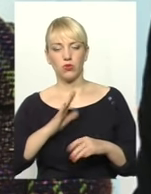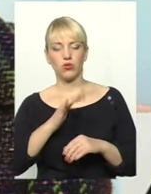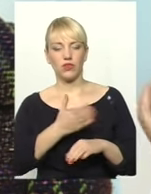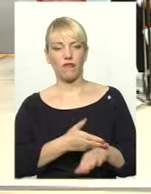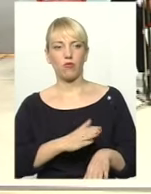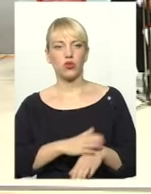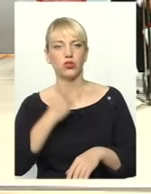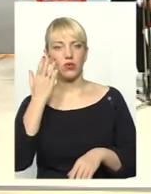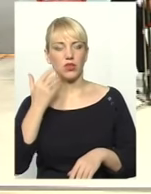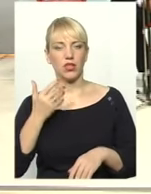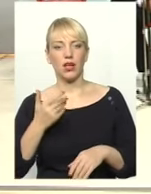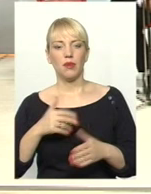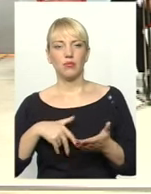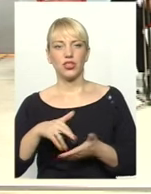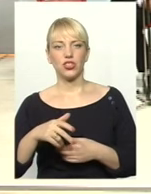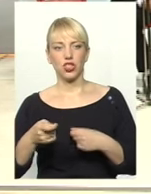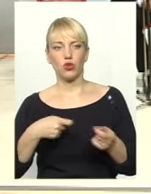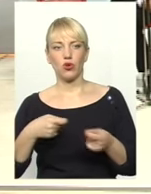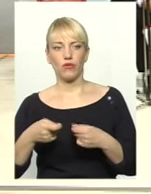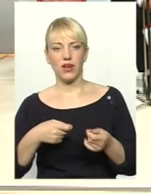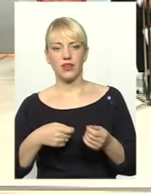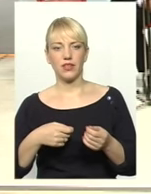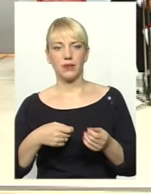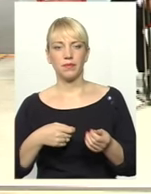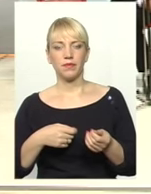наприклад, коли пішли торгівельні мережі